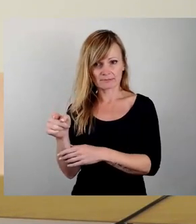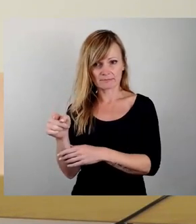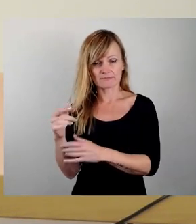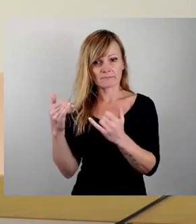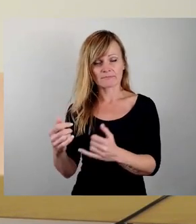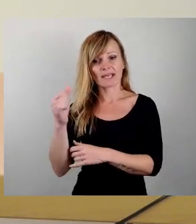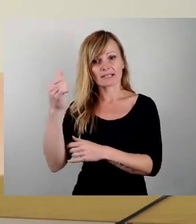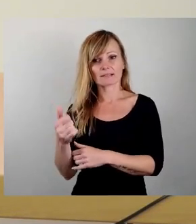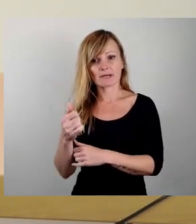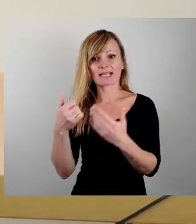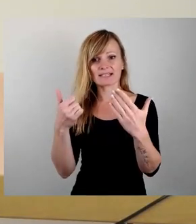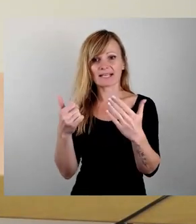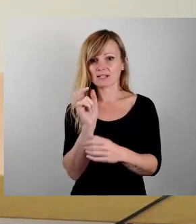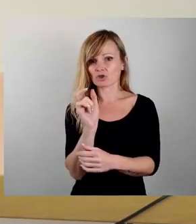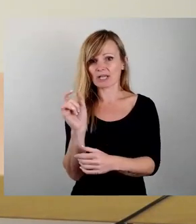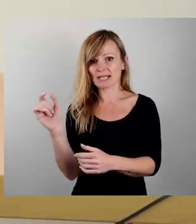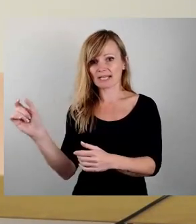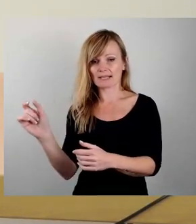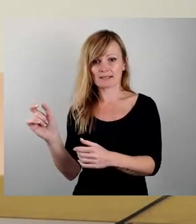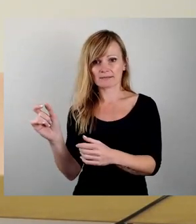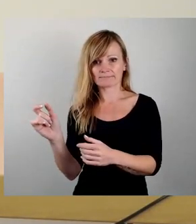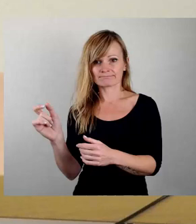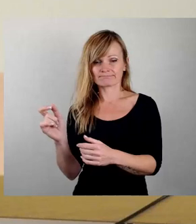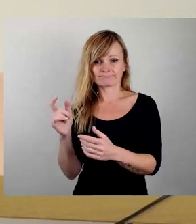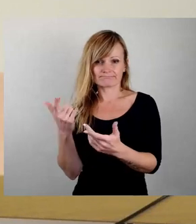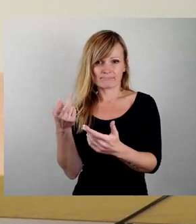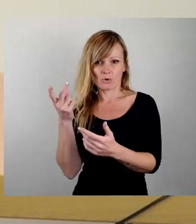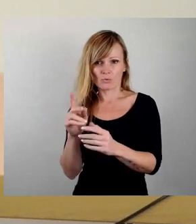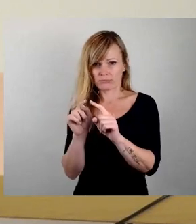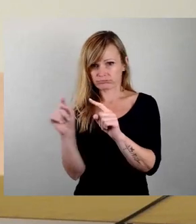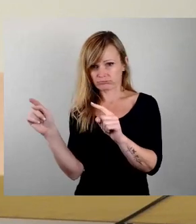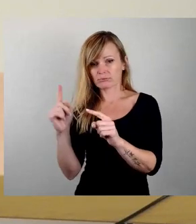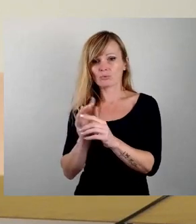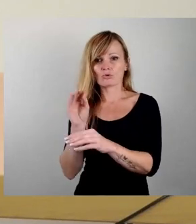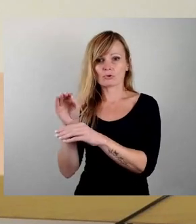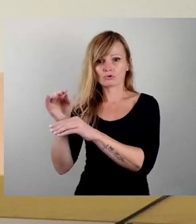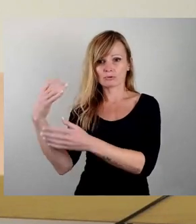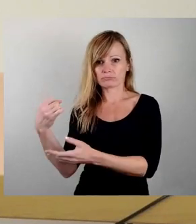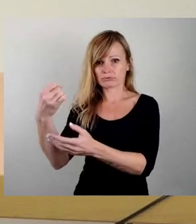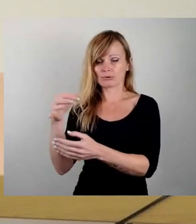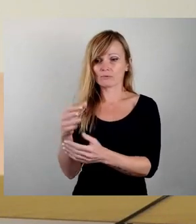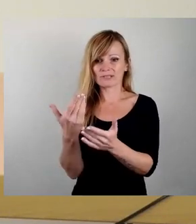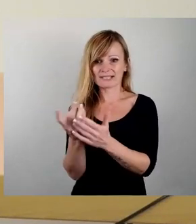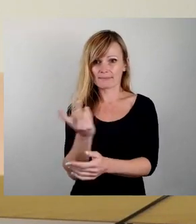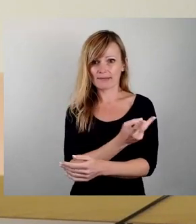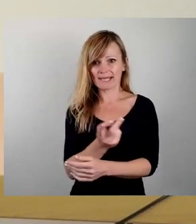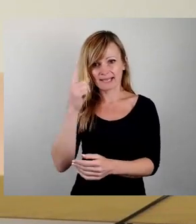sechsstellige Summe aus dessen Überschüssen bereitgestellt für die Sanierung dieser Denkmäler. Wir begrüßen das sehr und